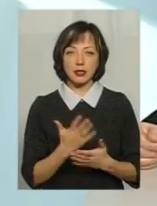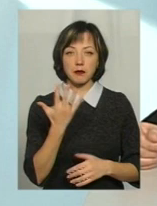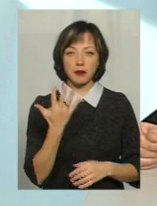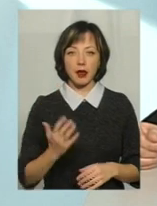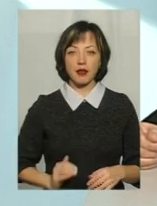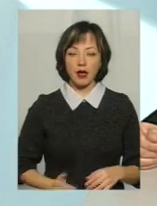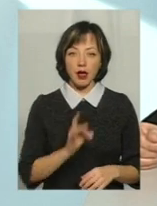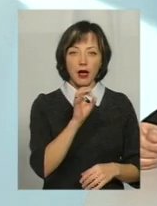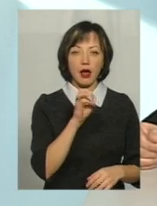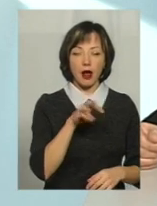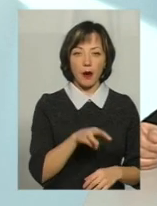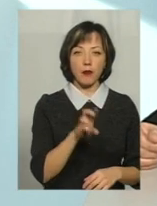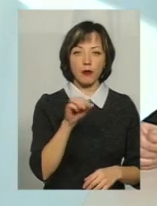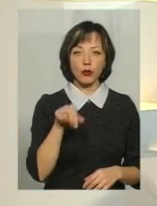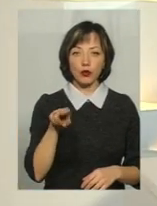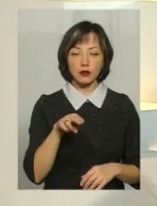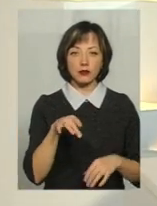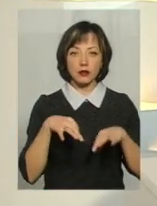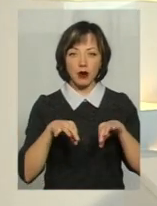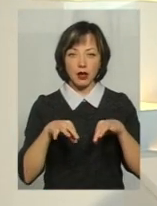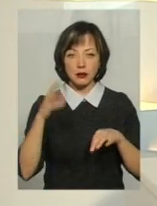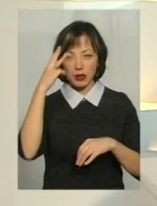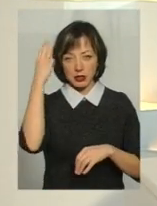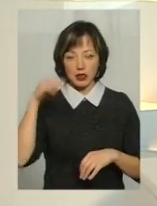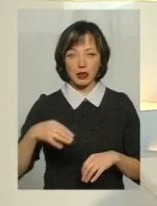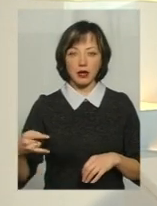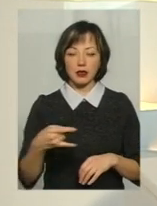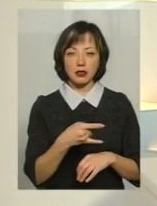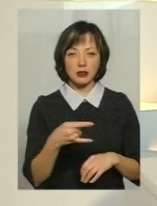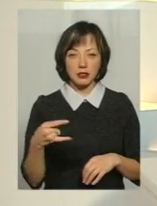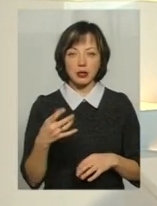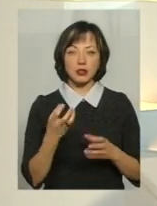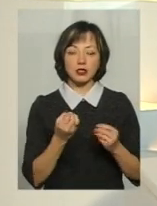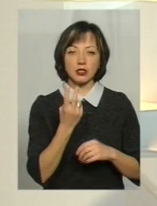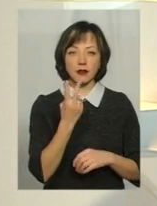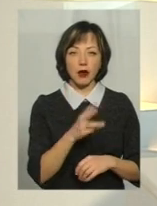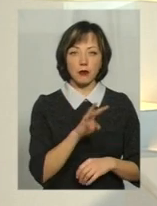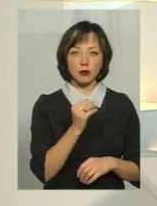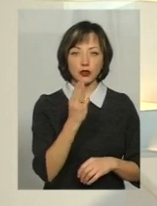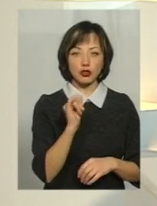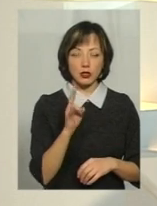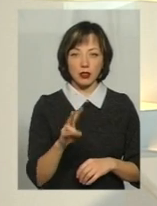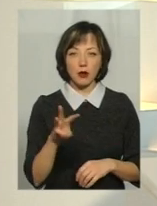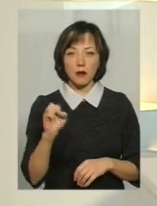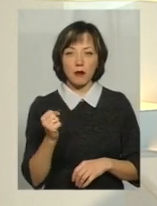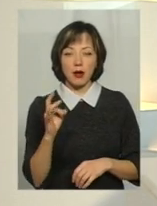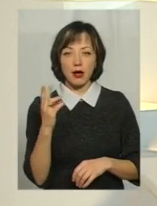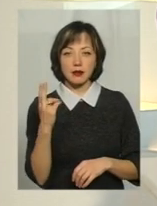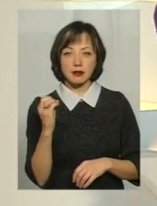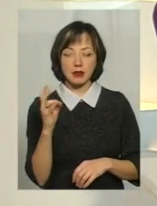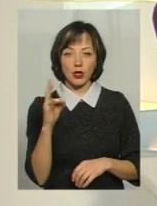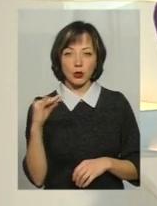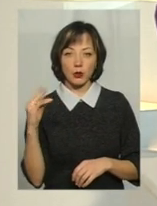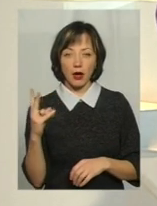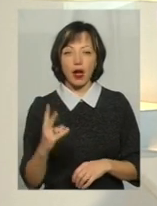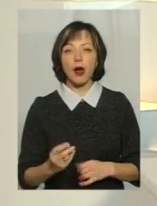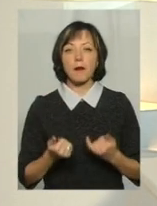РМБУТРАНС, Хмельницьке таксі, Електротранс, дві фізично особи підприємстві Мішан та Марценюк. Для цього нікого не забув. Пару років тому